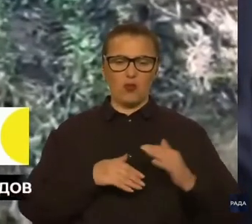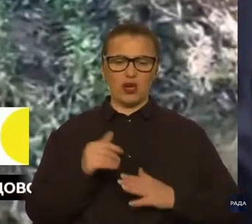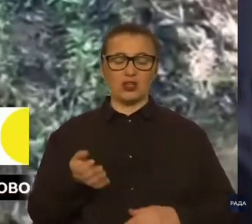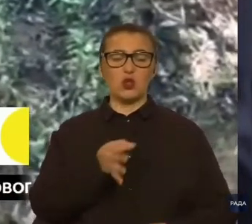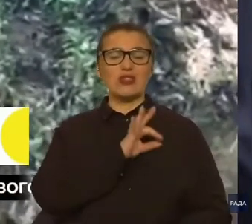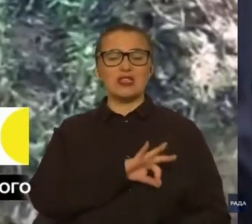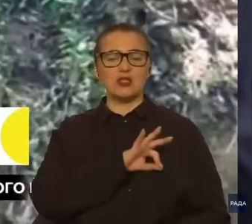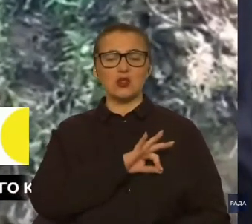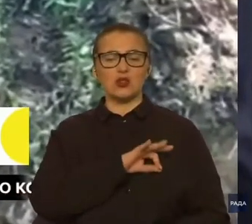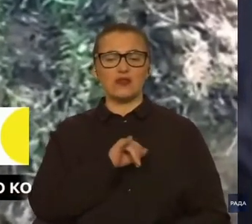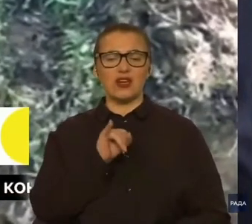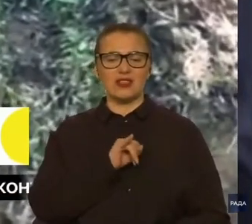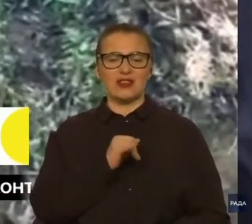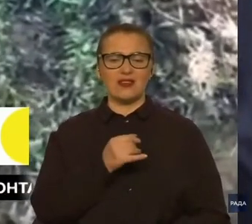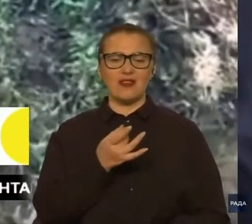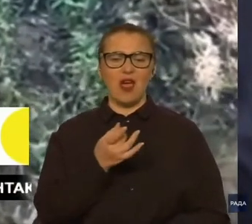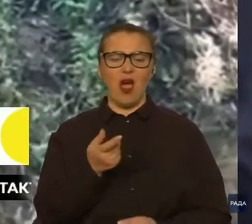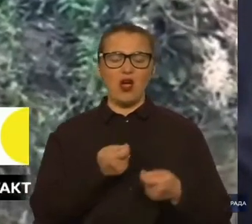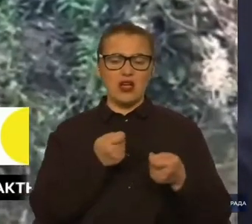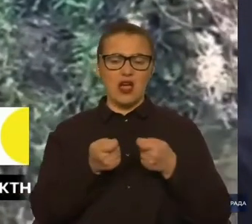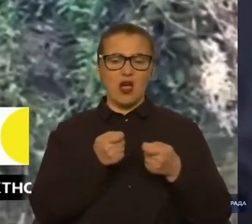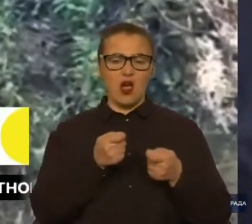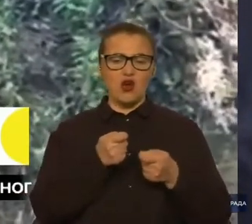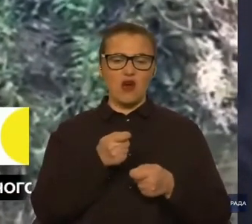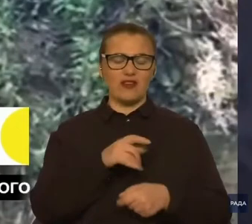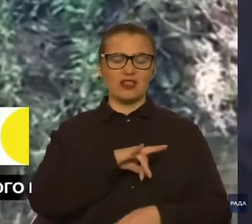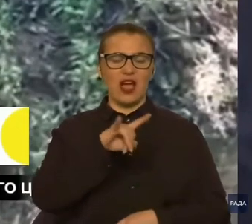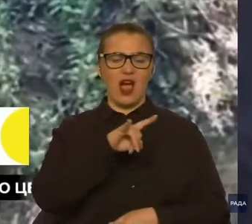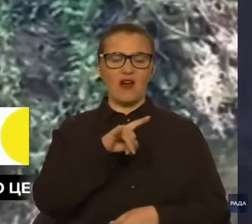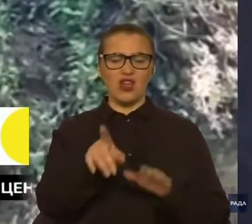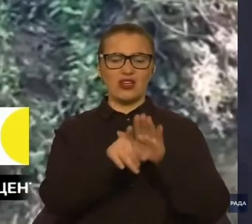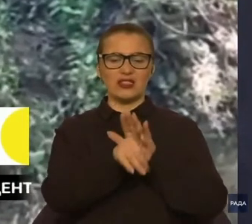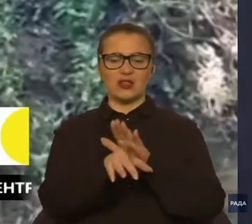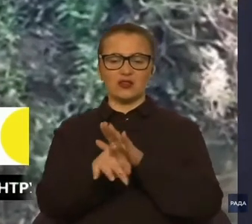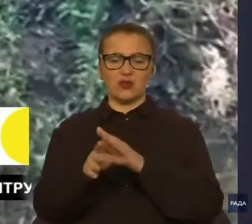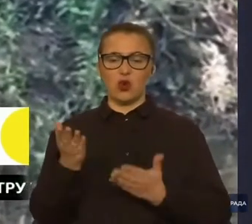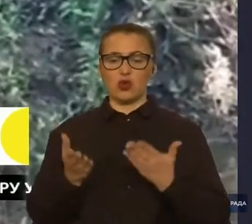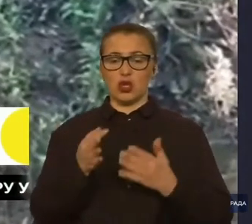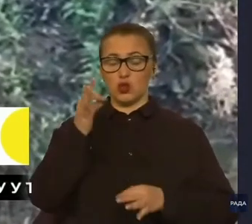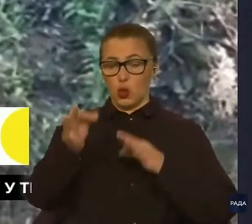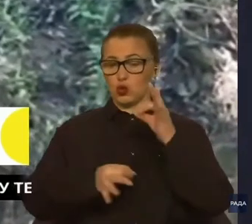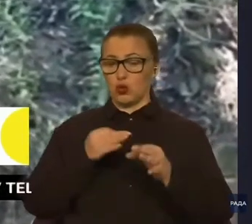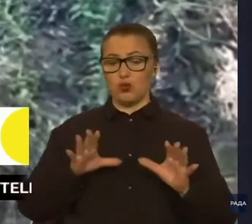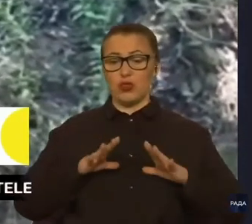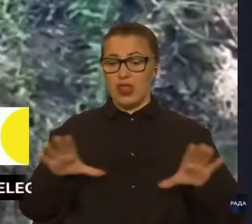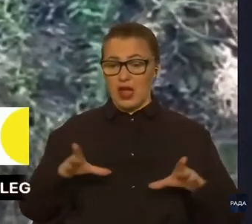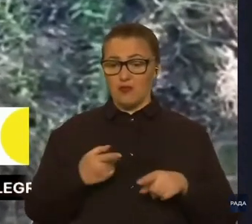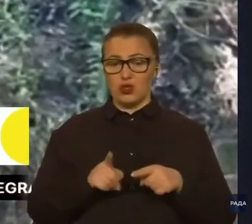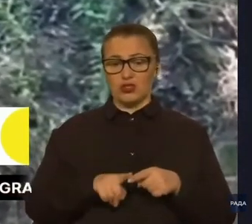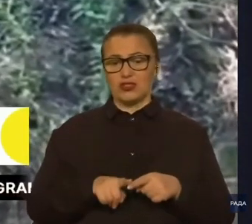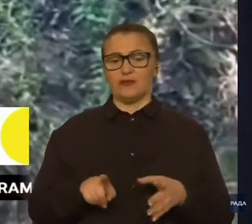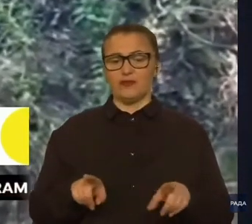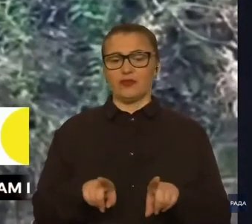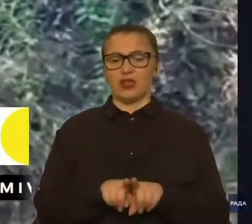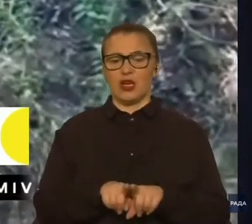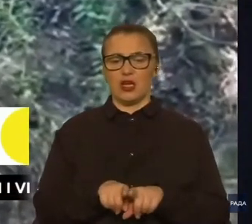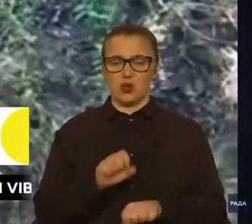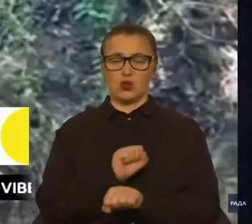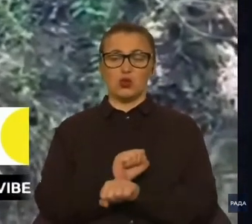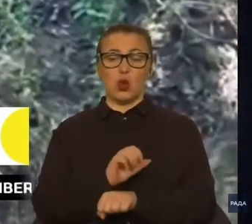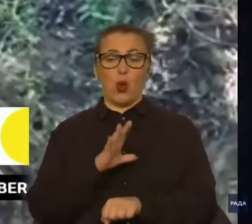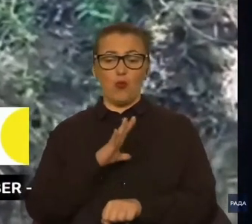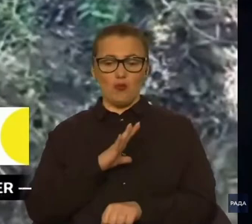в тому числі і керованих авіаційних бомб. Якщо добу не було, це така пауза